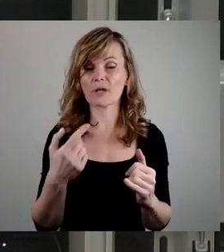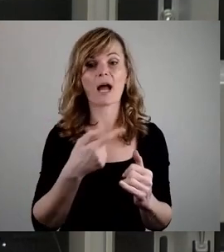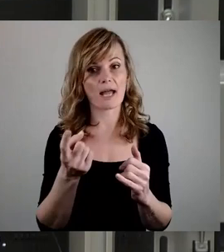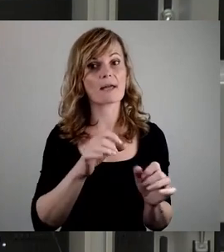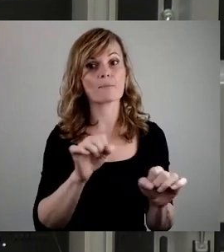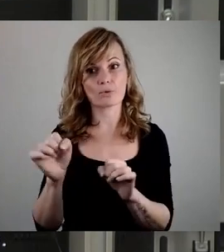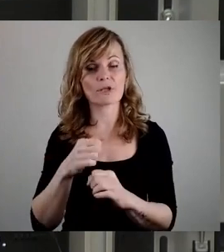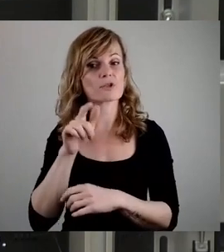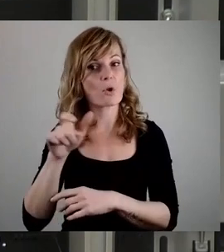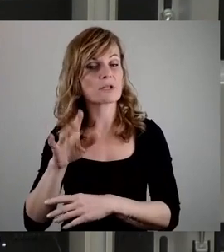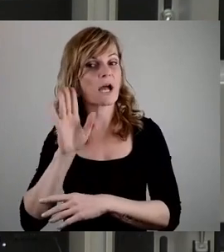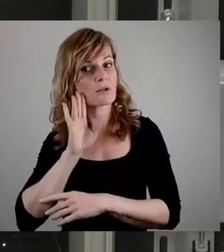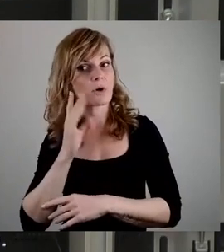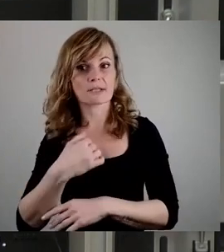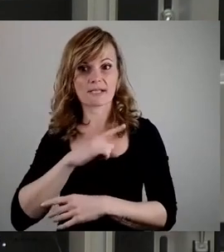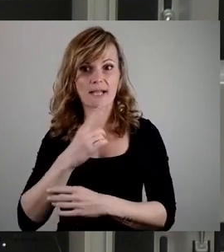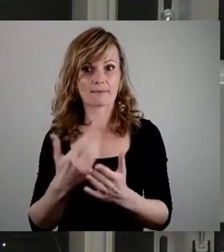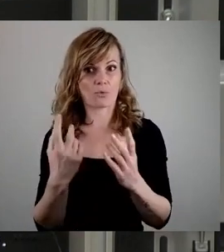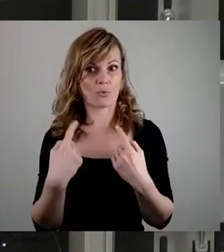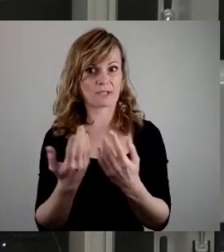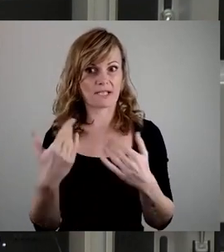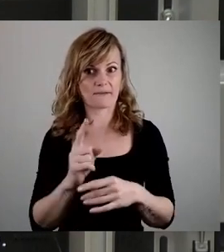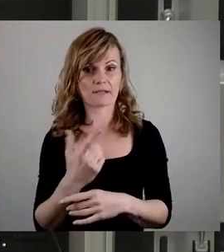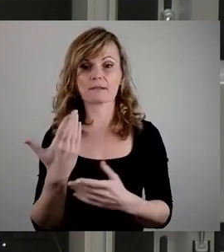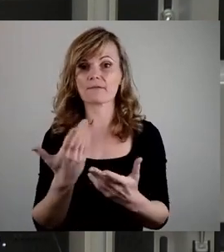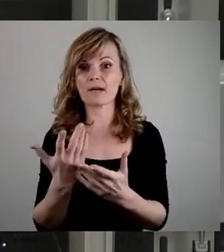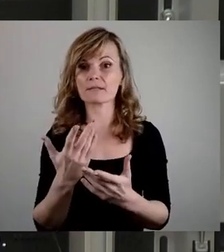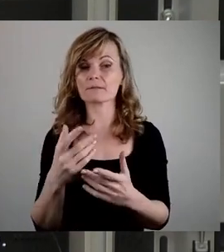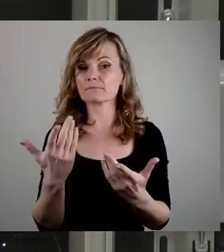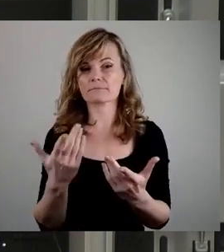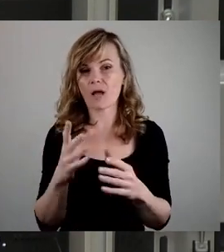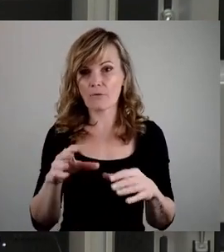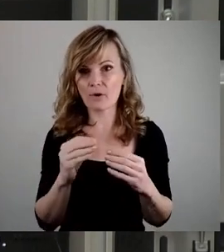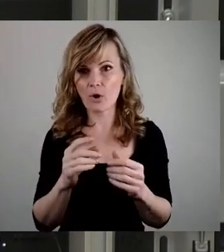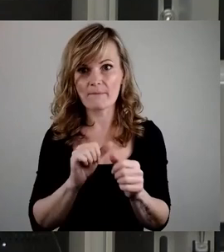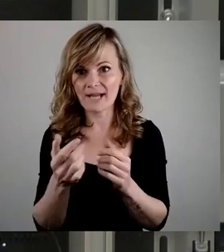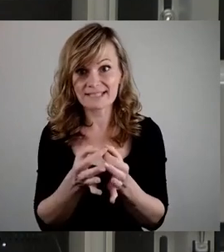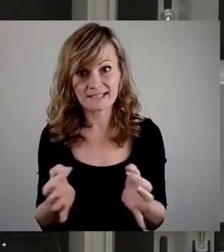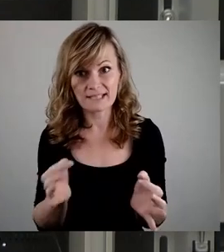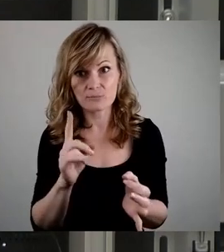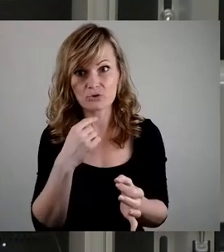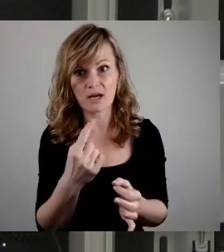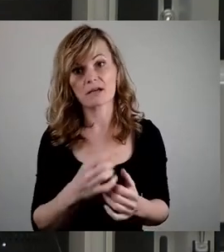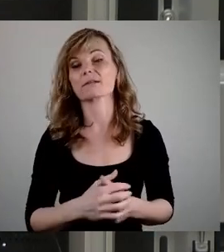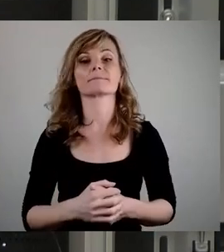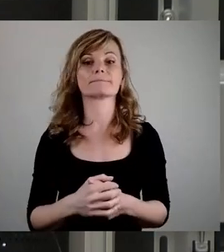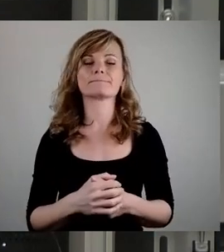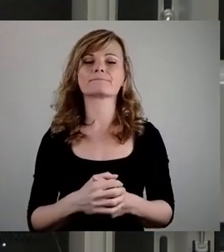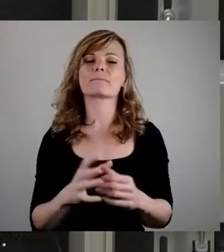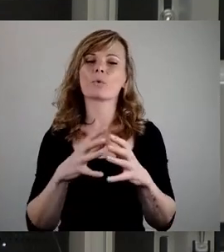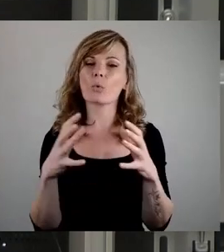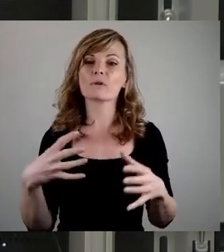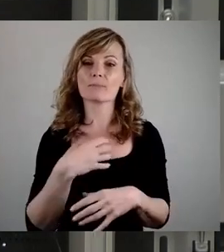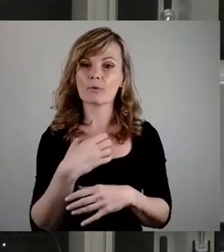angehört. Ich war selbst in so einer Runde dabei. Was ist denn davon aber aufgenommen worden? Fast nichts, muss ich sagen. Das große Problem der